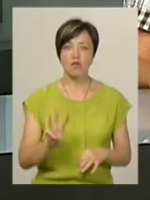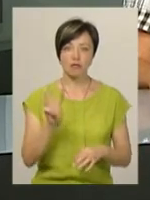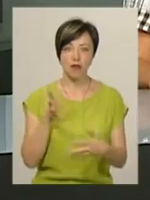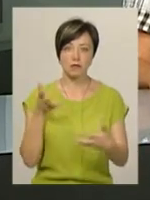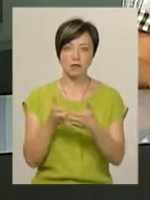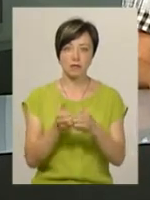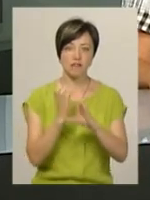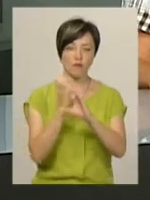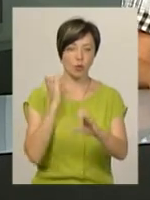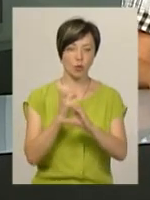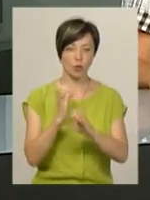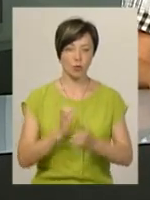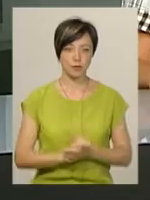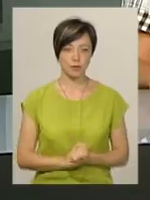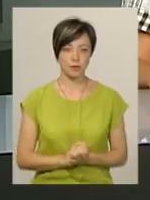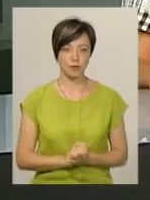зіткнувся з фурою.